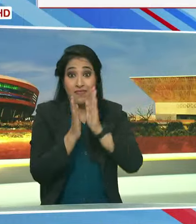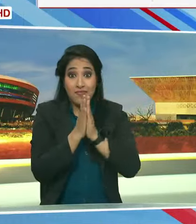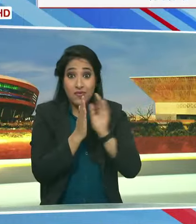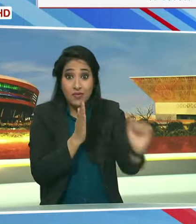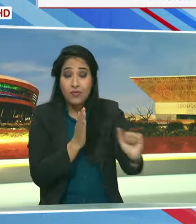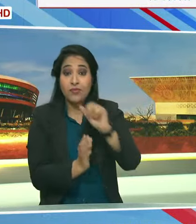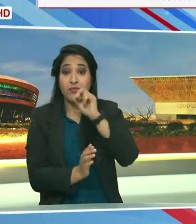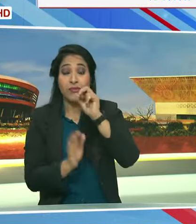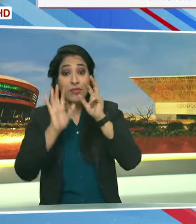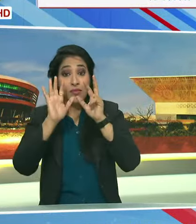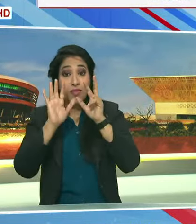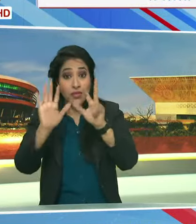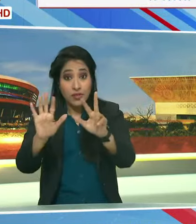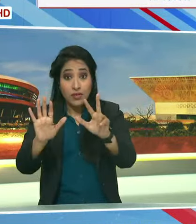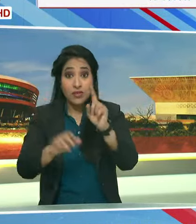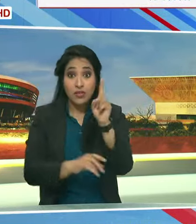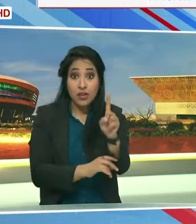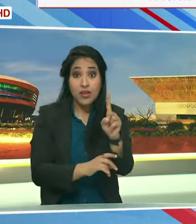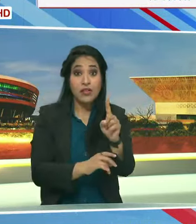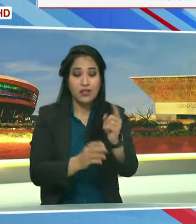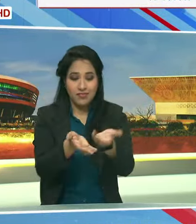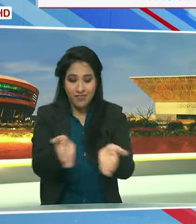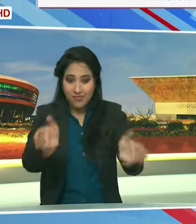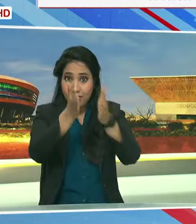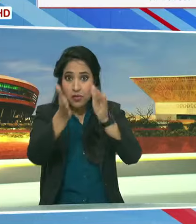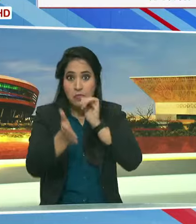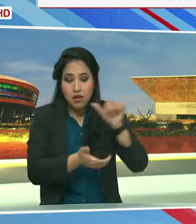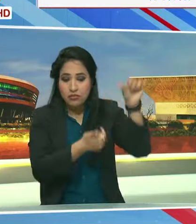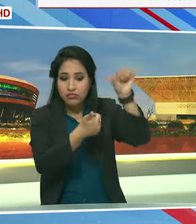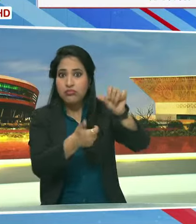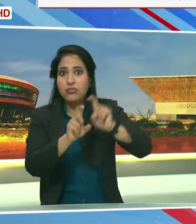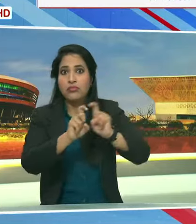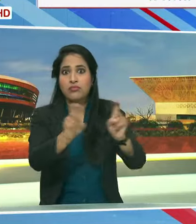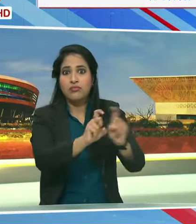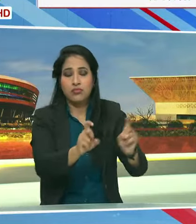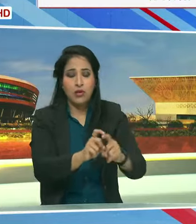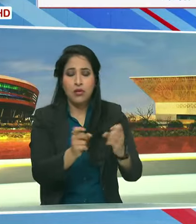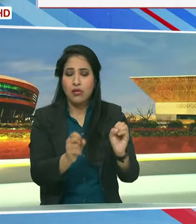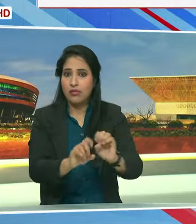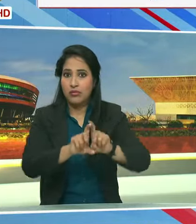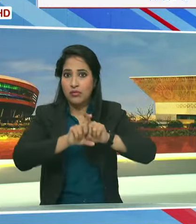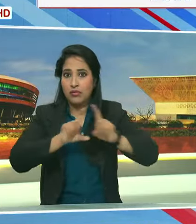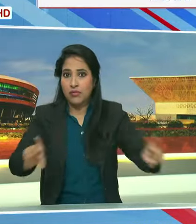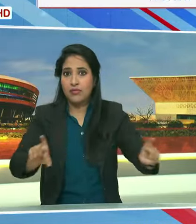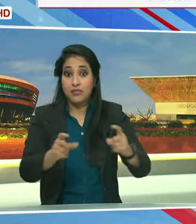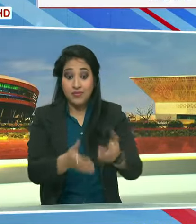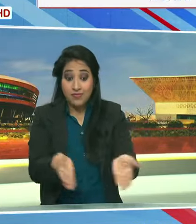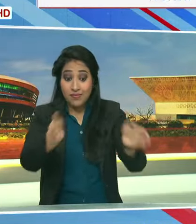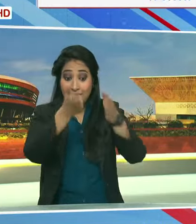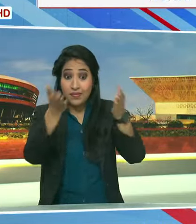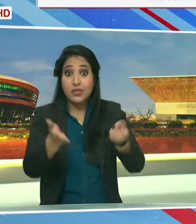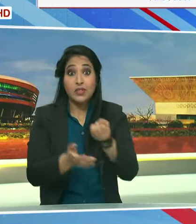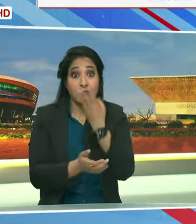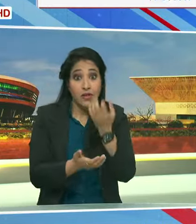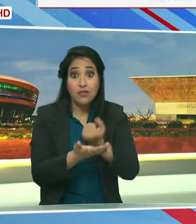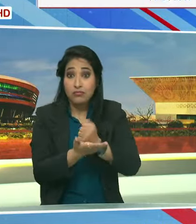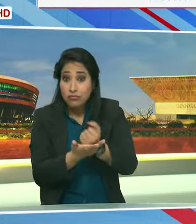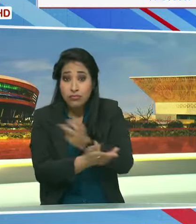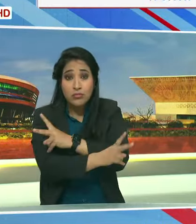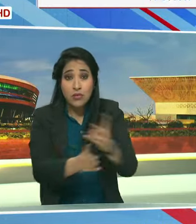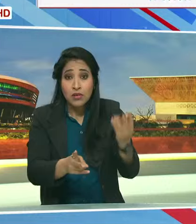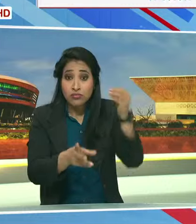81 कलशों के जल से शुद्ध किया गया, कलश में औशधिया और तीर्थों का जल,